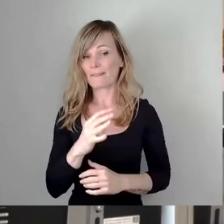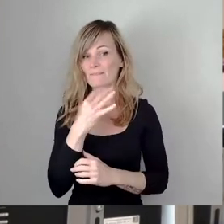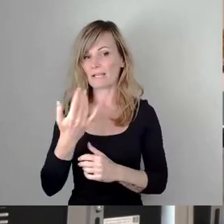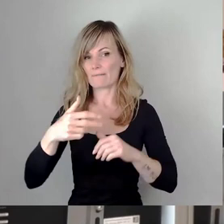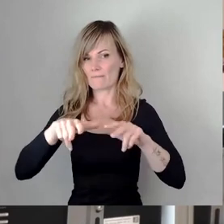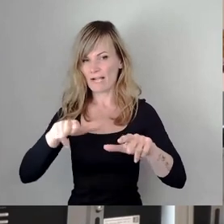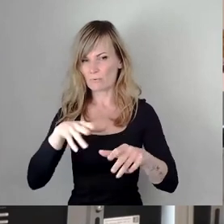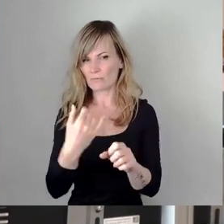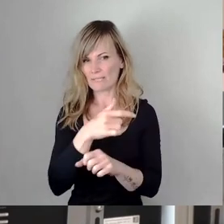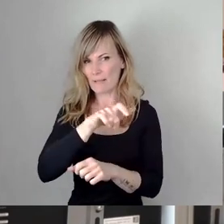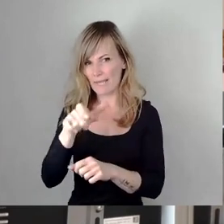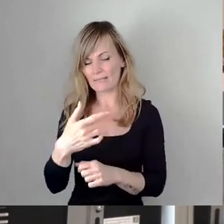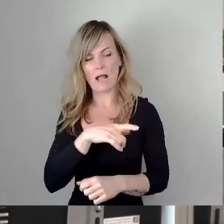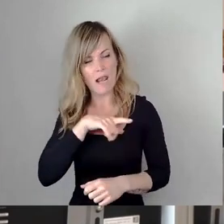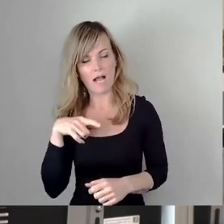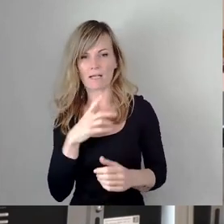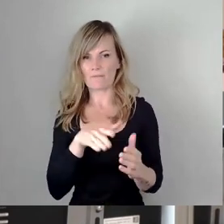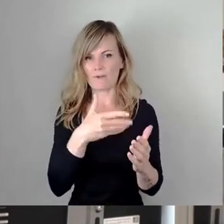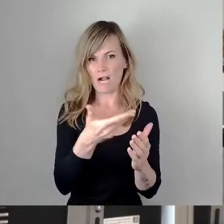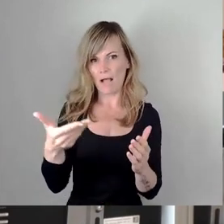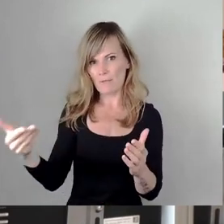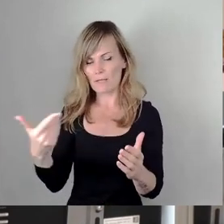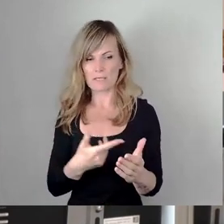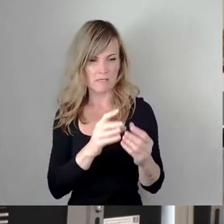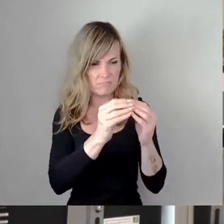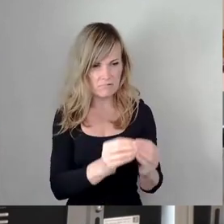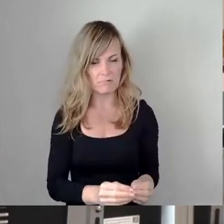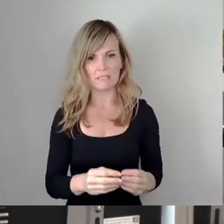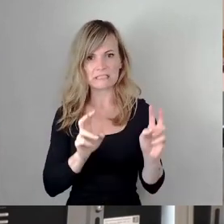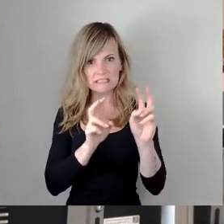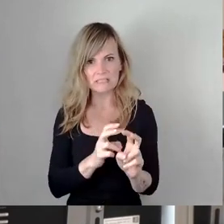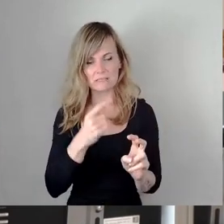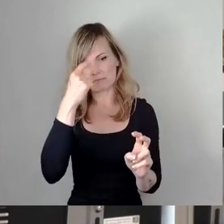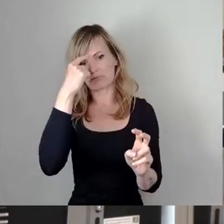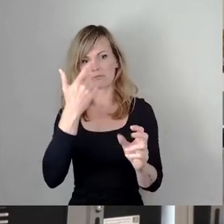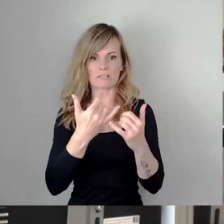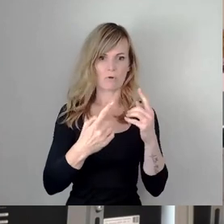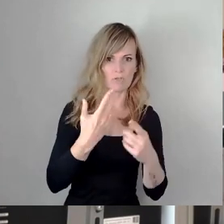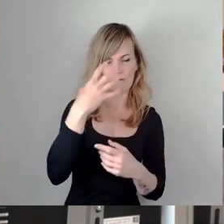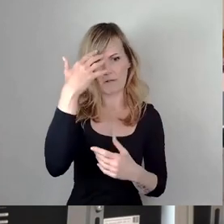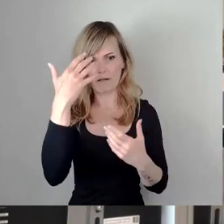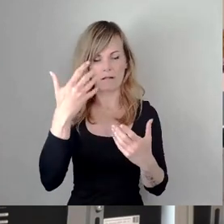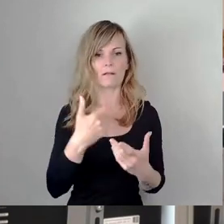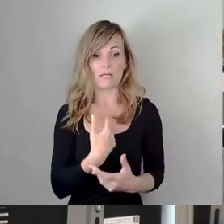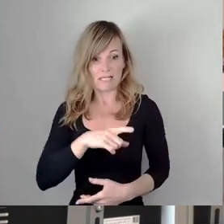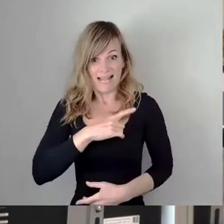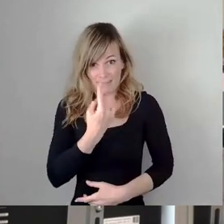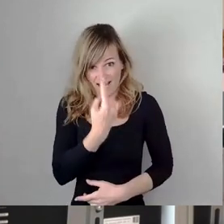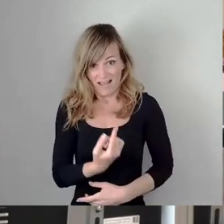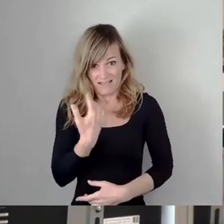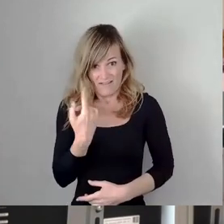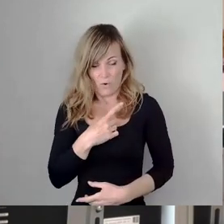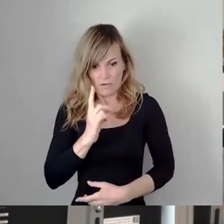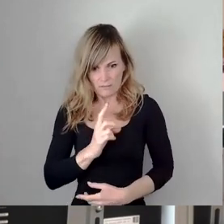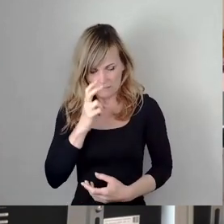beschäftigen, sitzen seither regelmäßig kopfschüttelnd an ihren Arbeitsplätzen. Ich bin einer von denen. Das europäische Vergaberecht und die